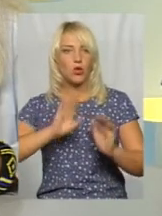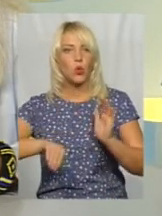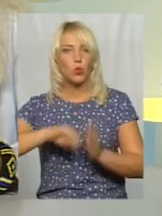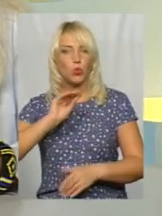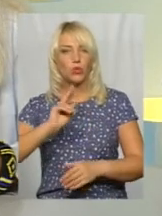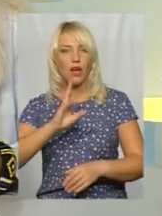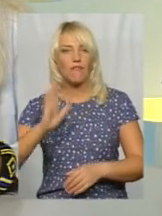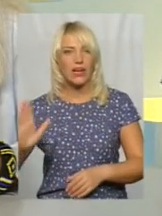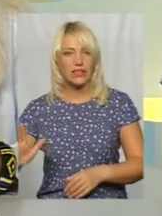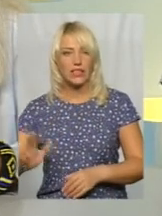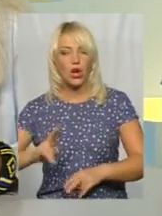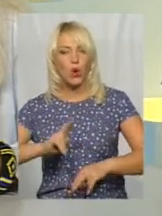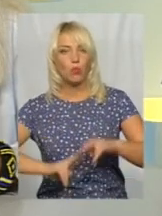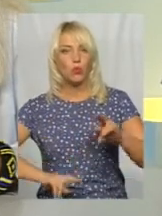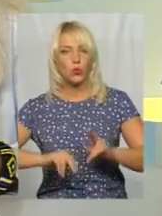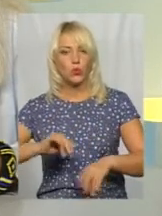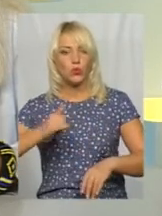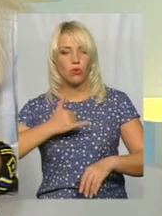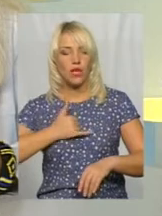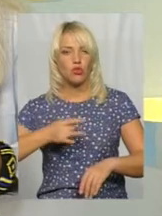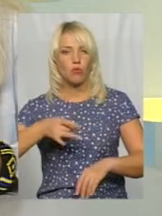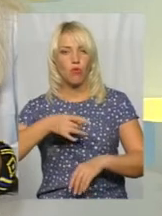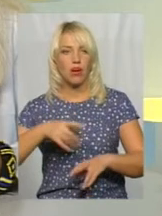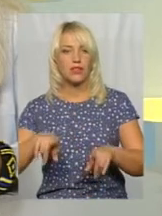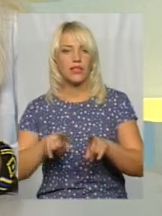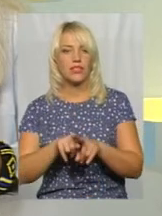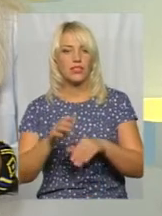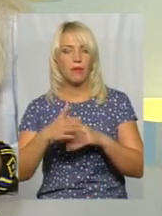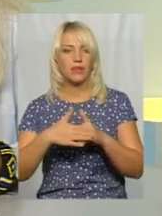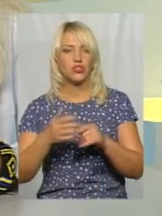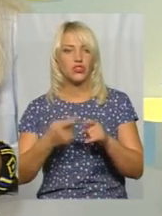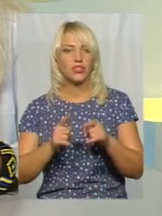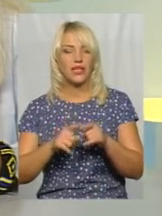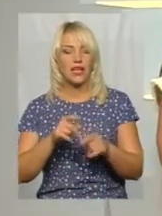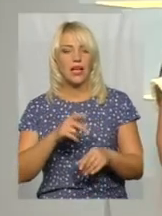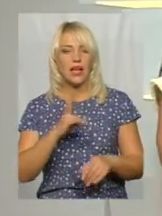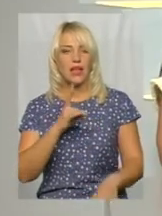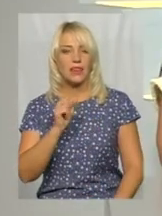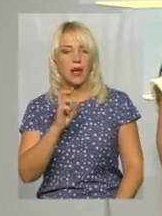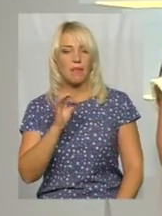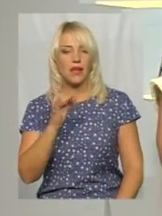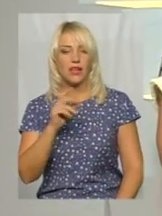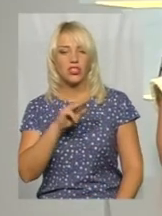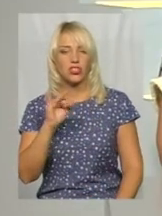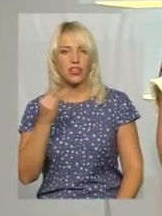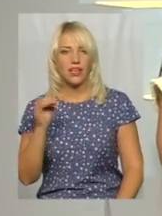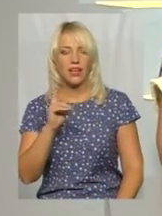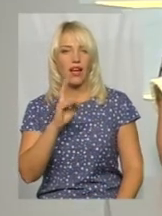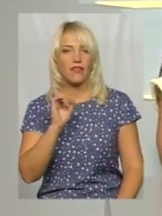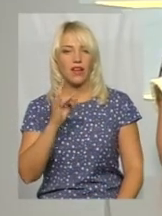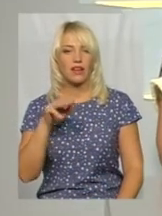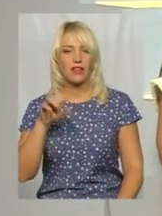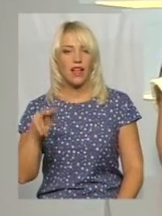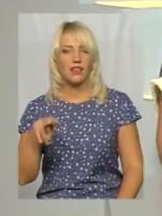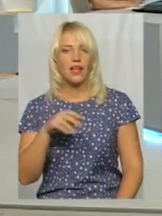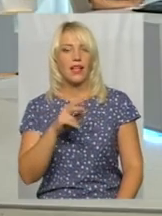квартири, будується в нашому мікрорайоні теж. Найближчий – набережний квартал, цей район. Далі – Нижня